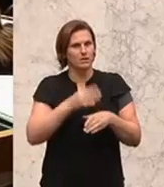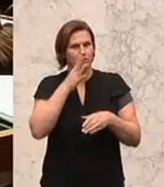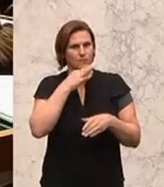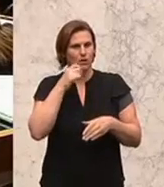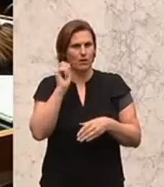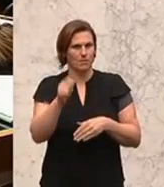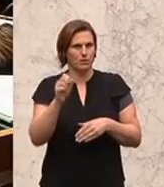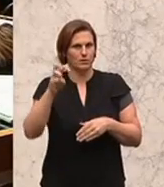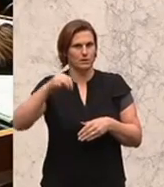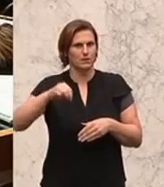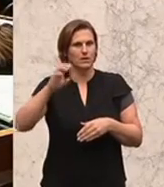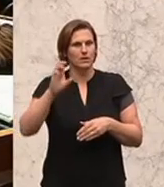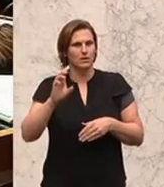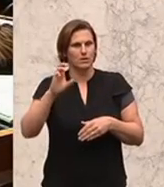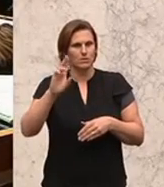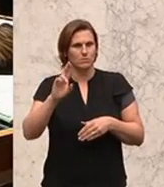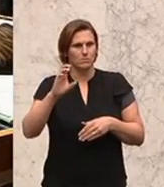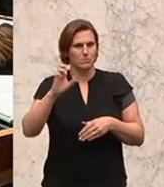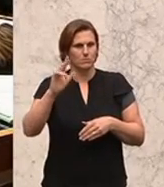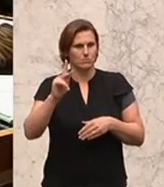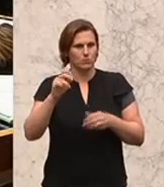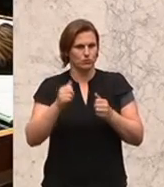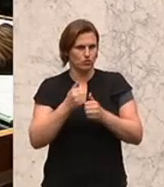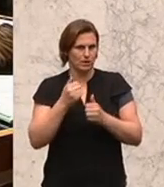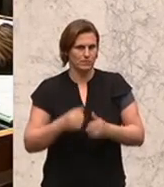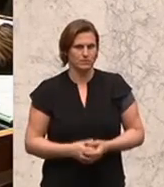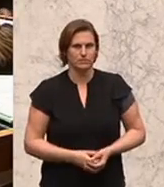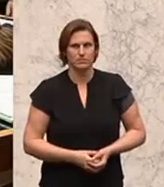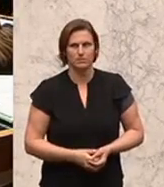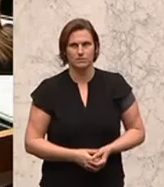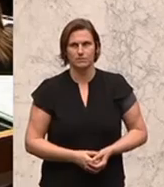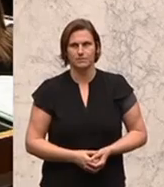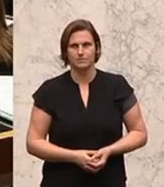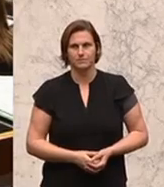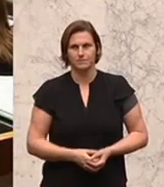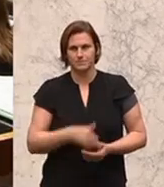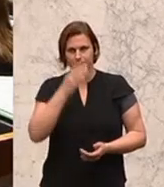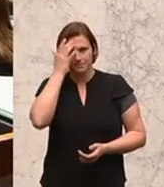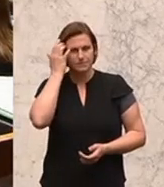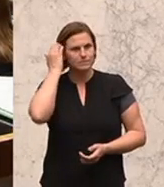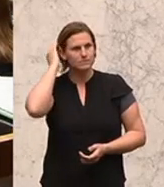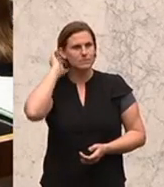Als nächster Wort eine weitere Gesundheitssprecherin, diesmal von den Grünen, Eva Mückstein.